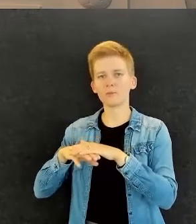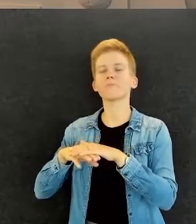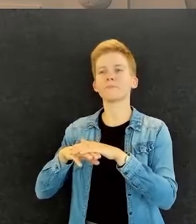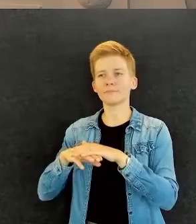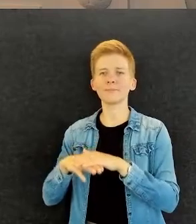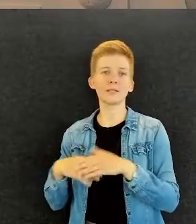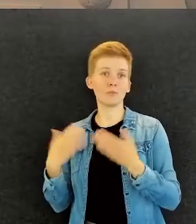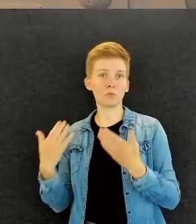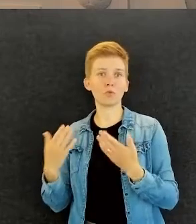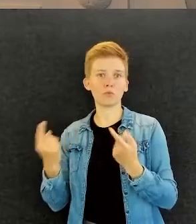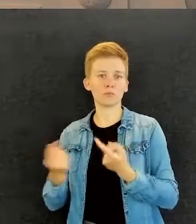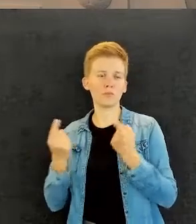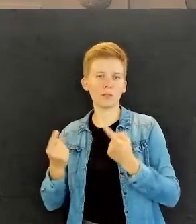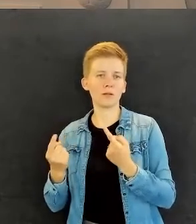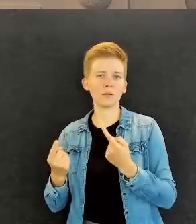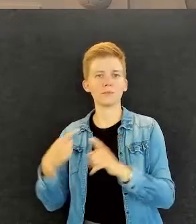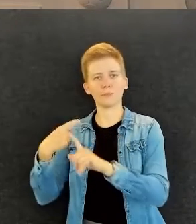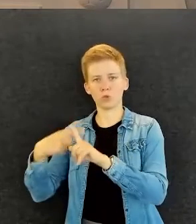tässä kohtaa eduksi.